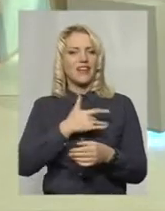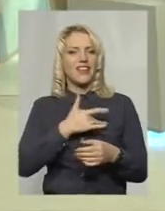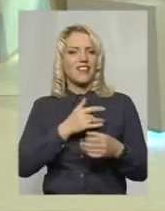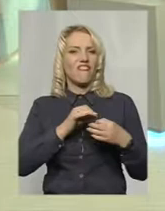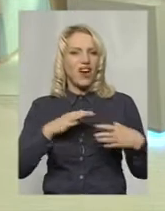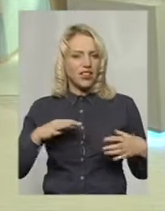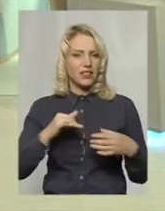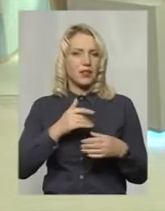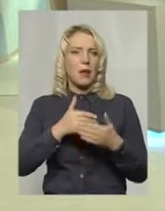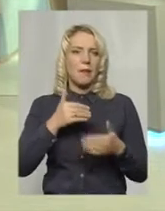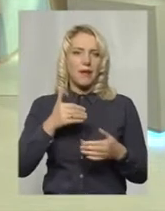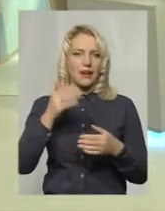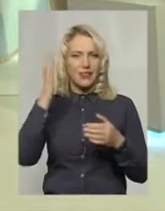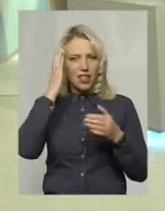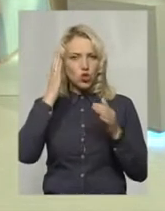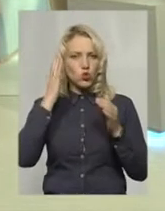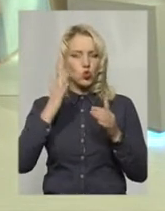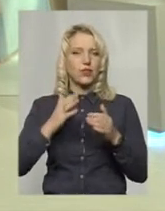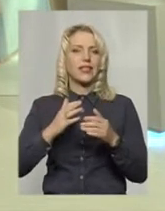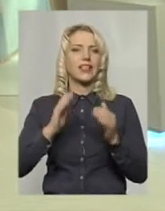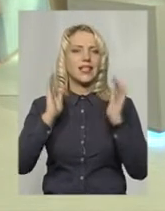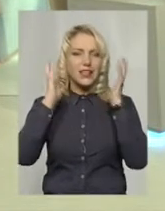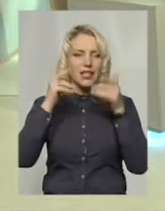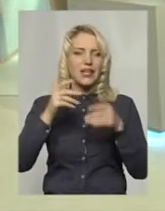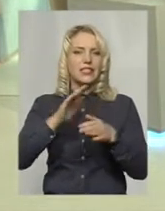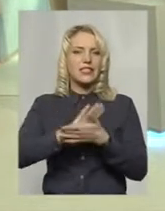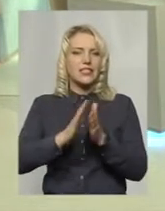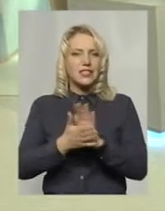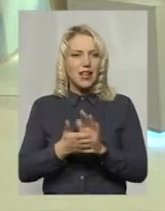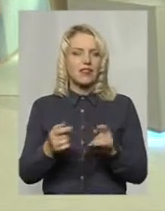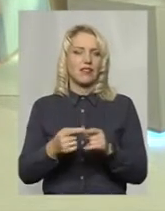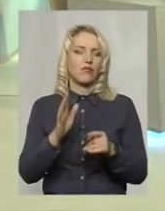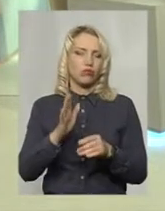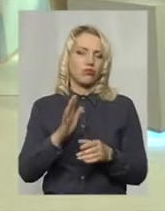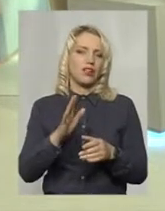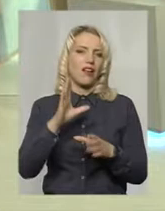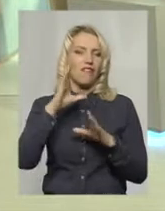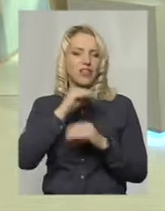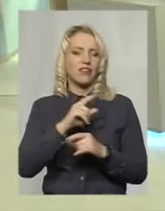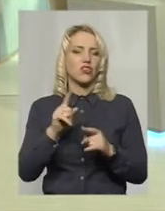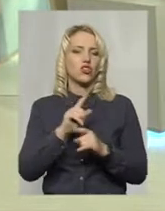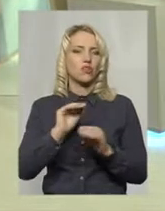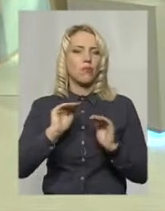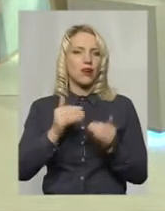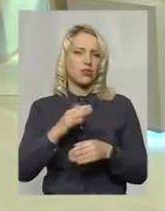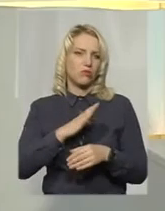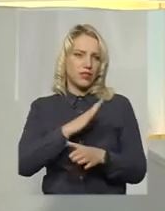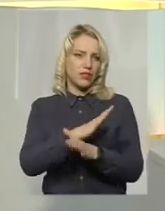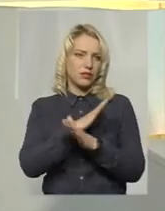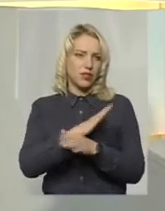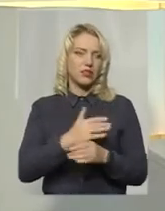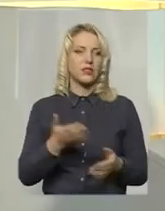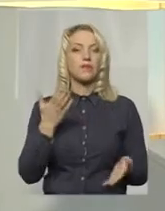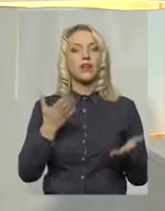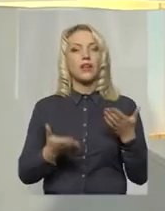перед інсультних, воно має бути дуже активне для того, щоб кількість пацієнтів була менша і для того, щоб смертність була менша. От,